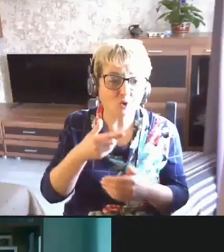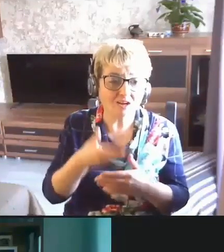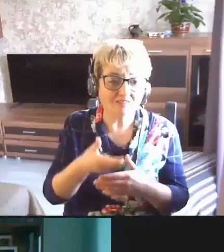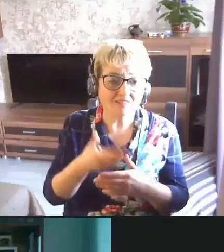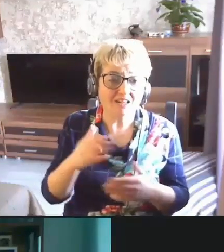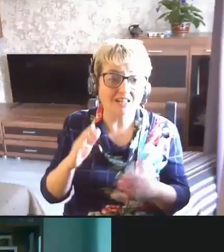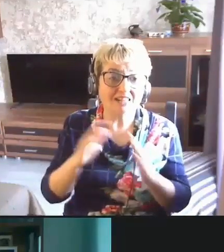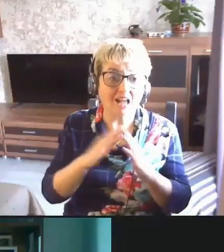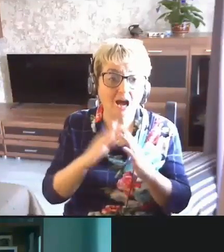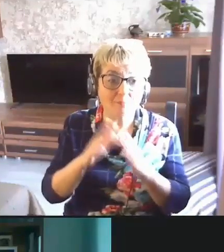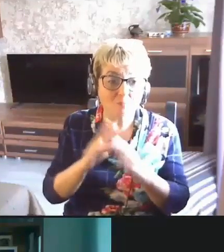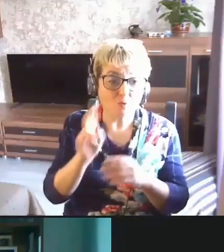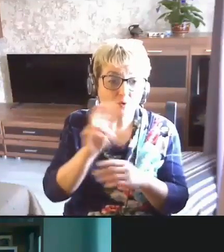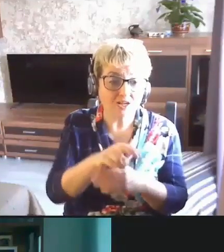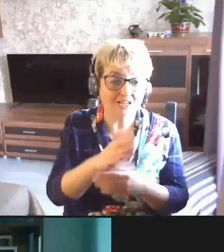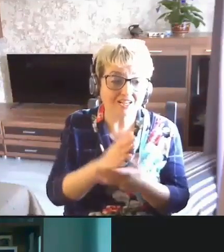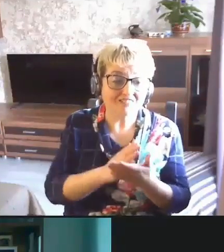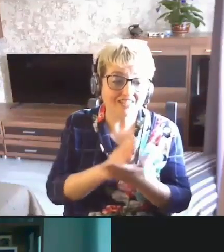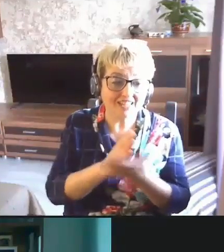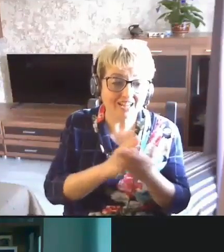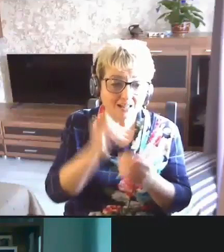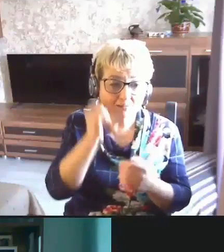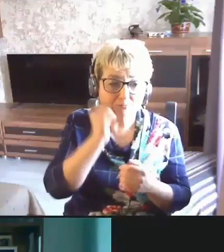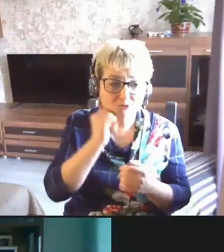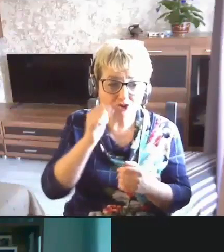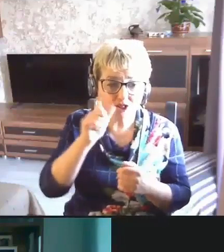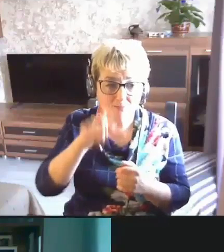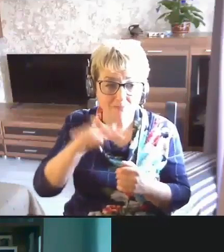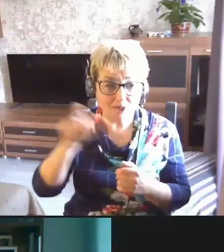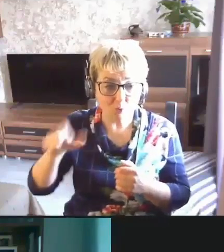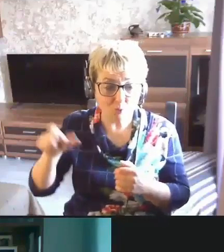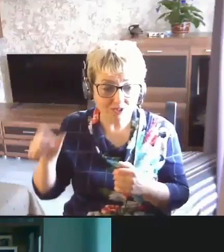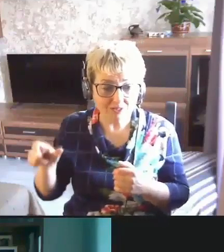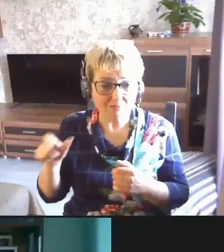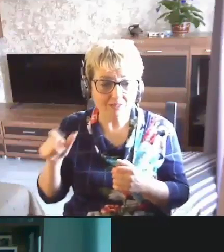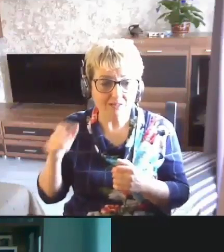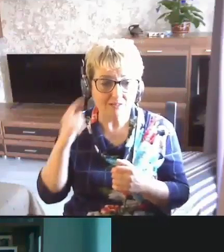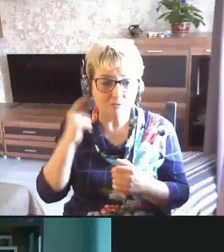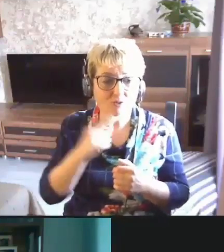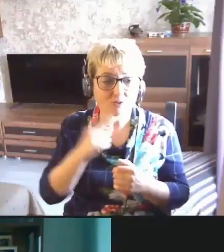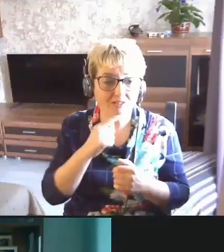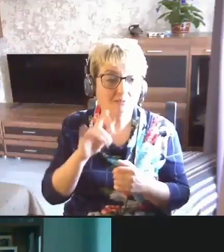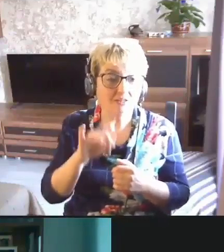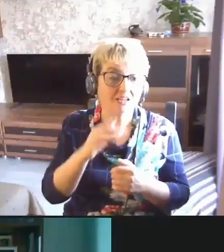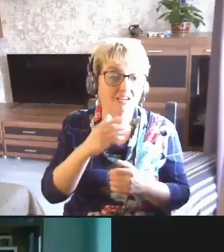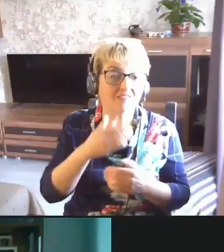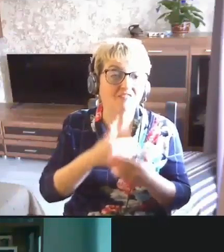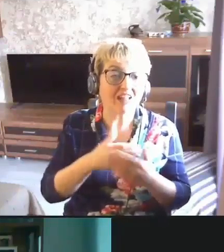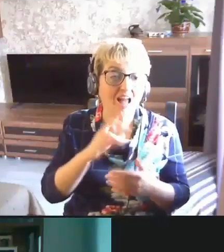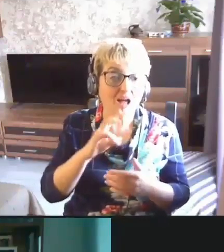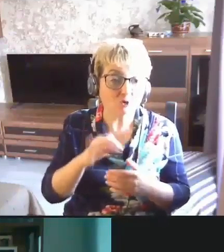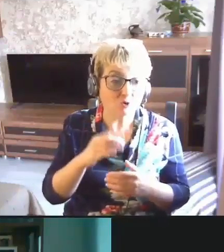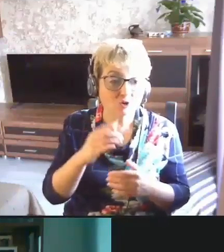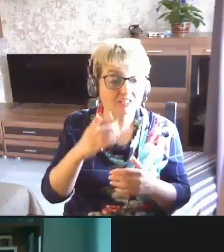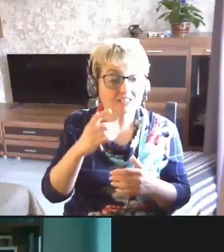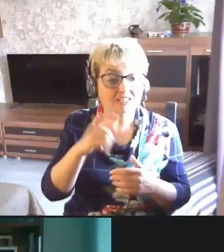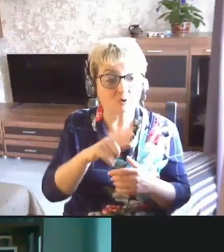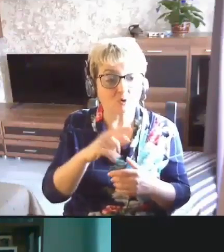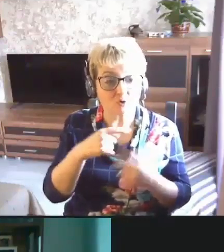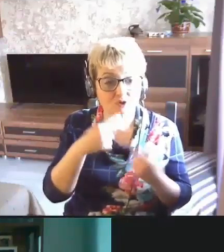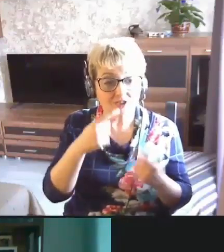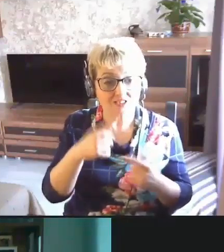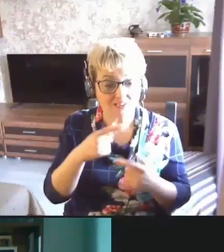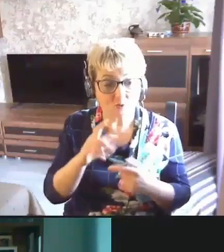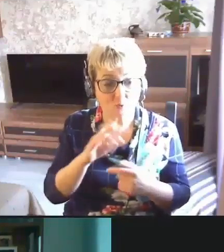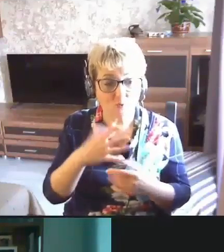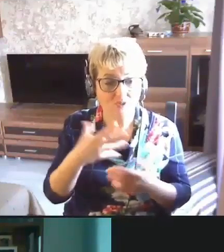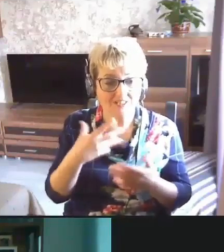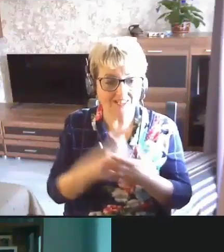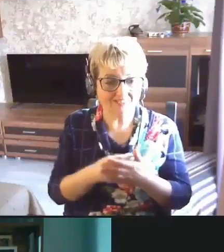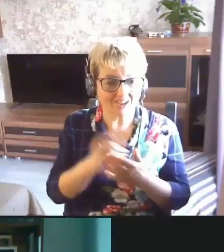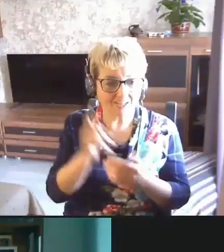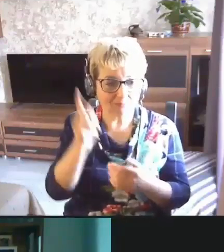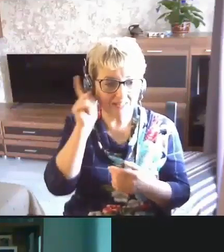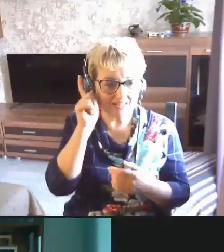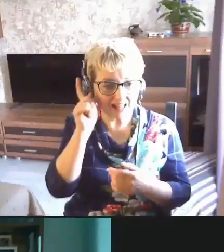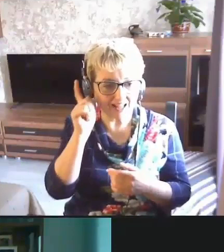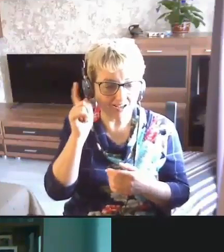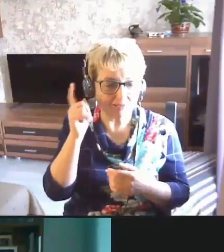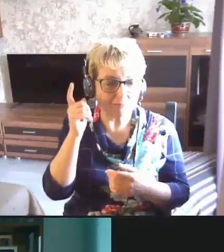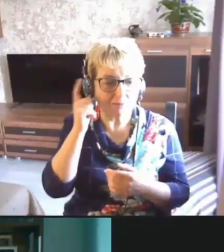домой к ветеранам, пожилым людям, но волонтер, он не кислород вычислить, он идет со своим телефоном,